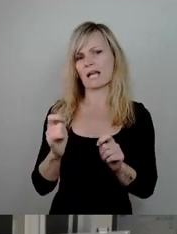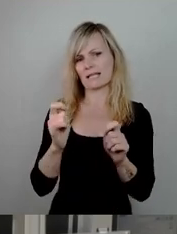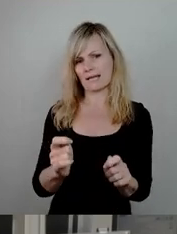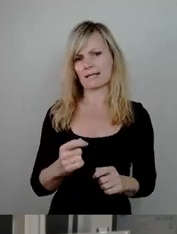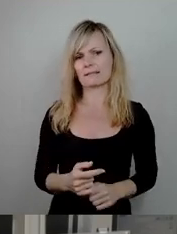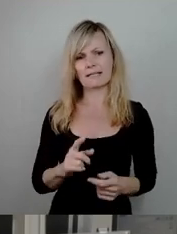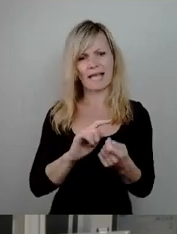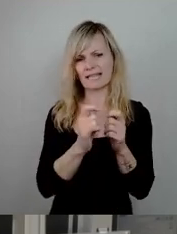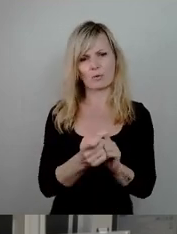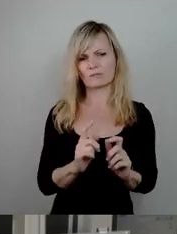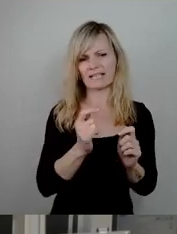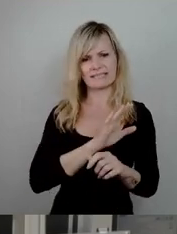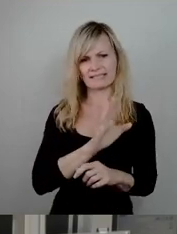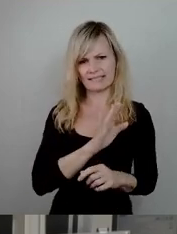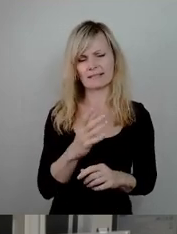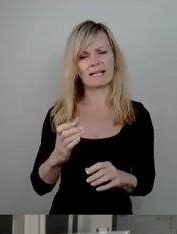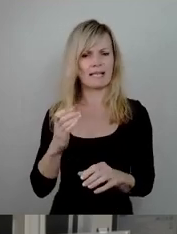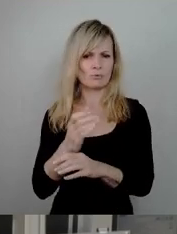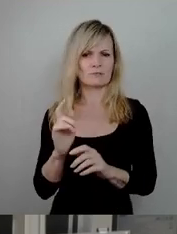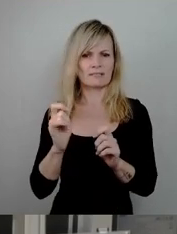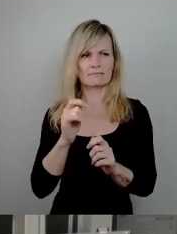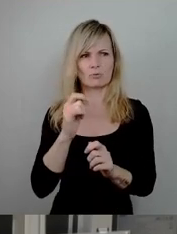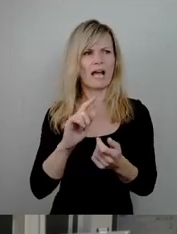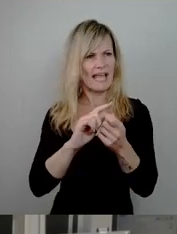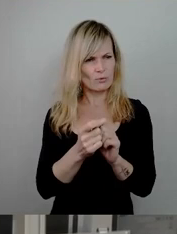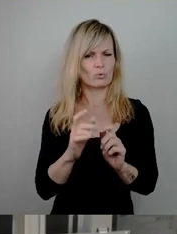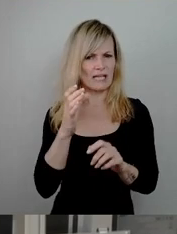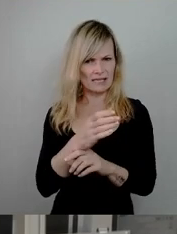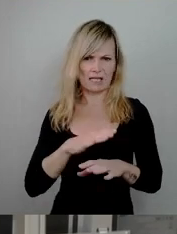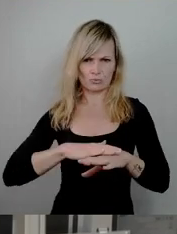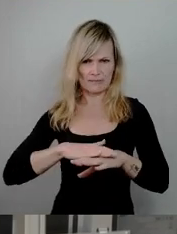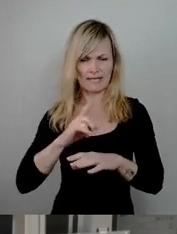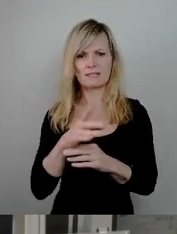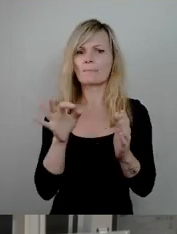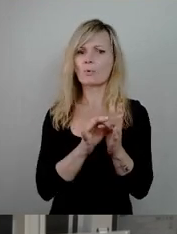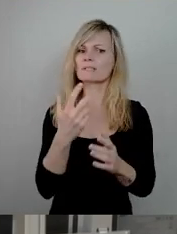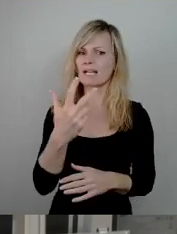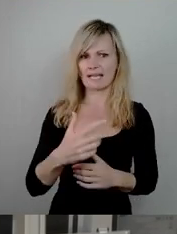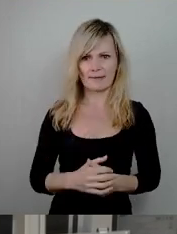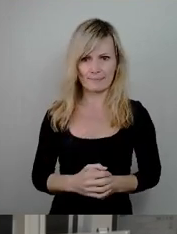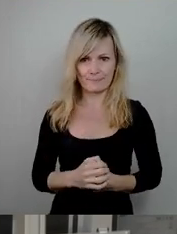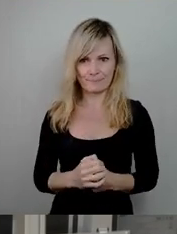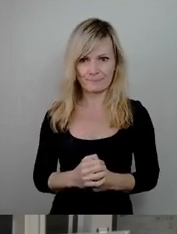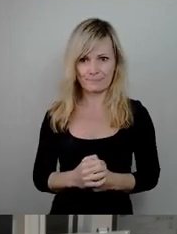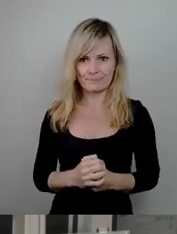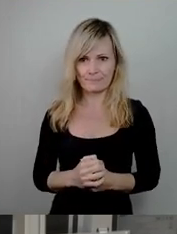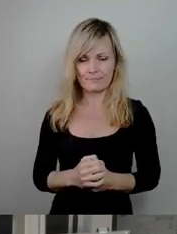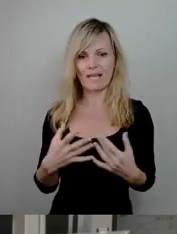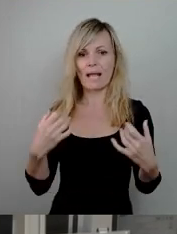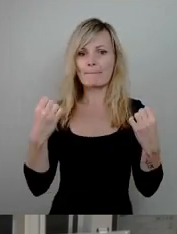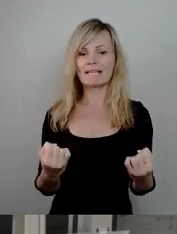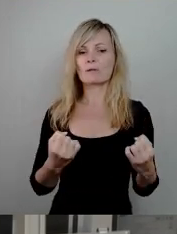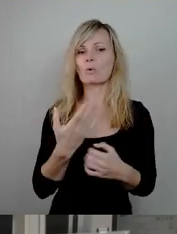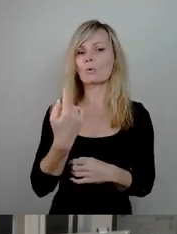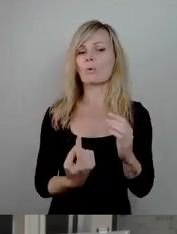sorry, ich glaube, in dem Sinne nur eine Änderung. Und zwar betrifft das den Punkt 3, das ist die Ermächtigung des Oberbürgermeisters,